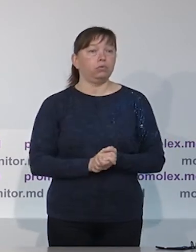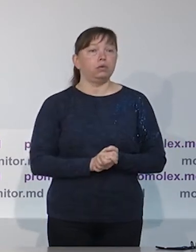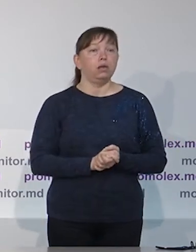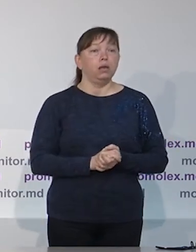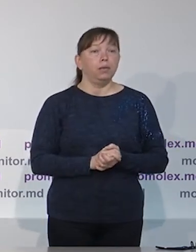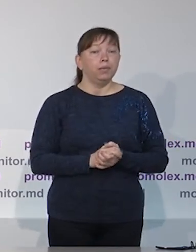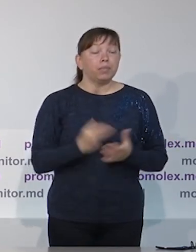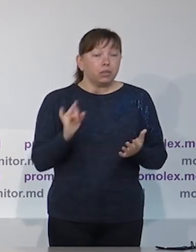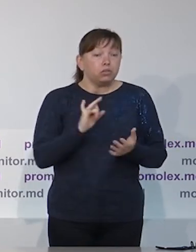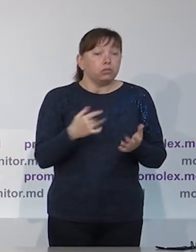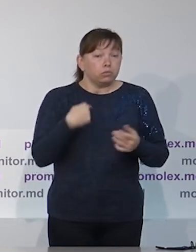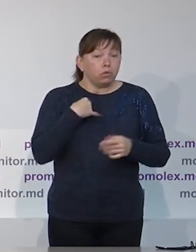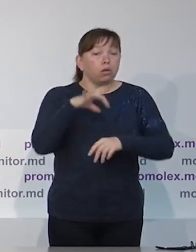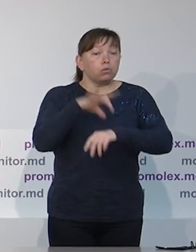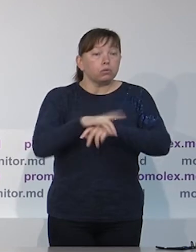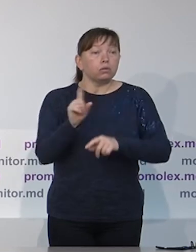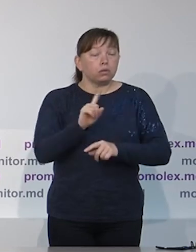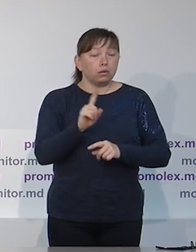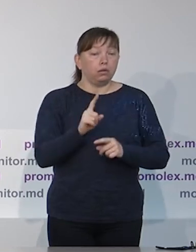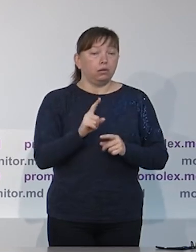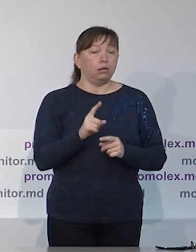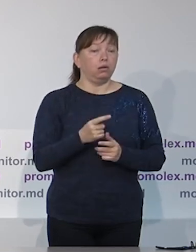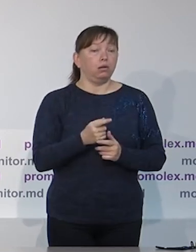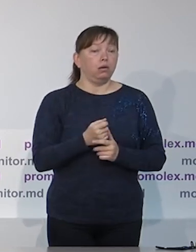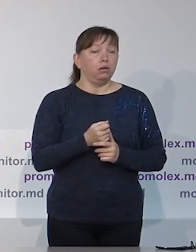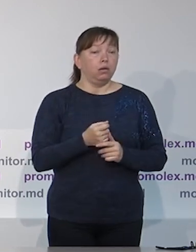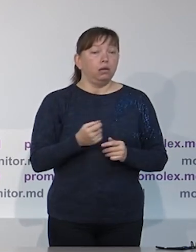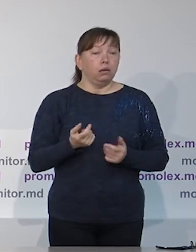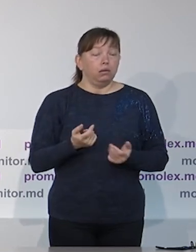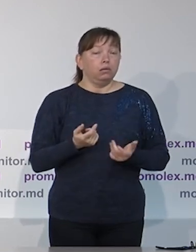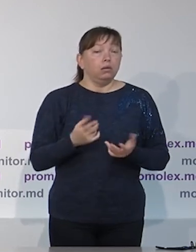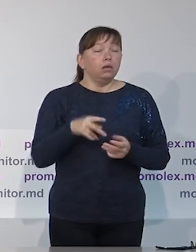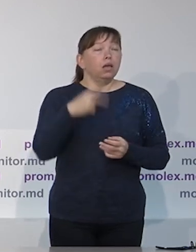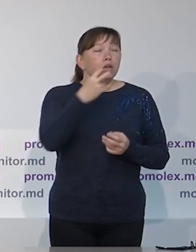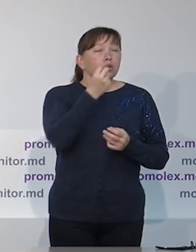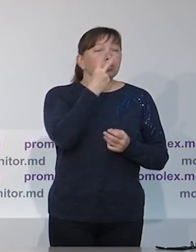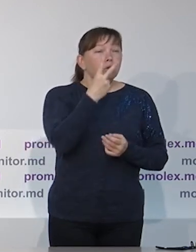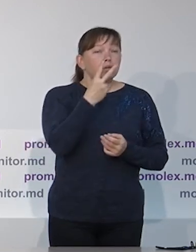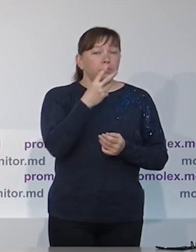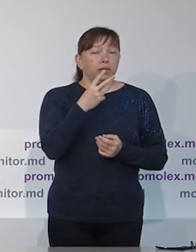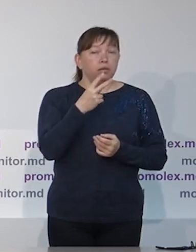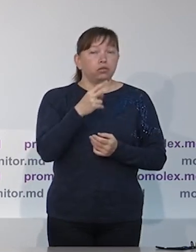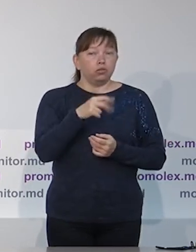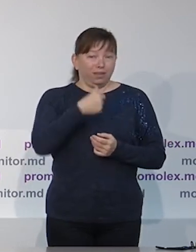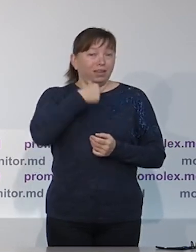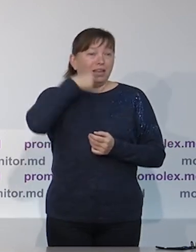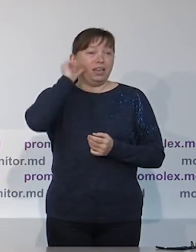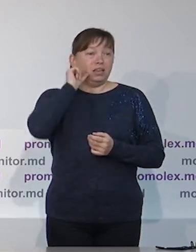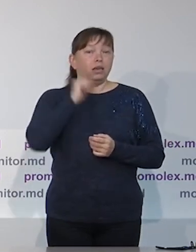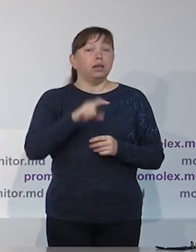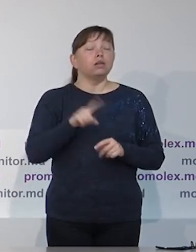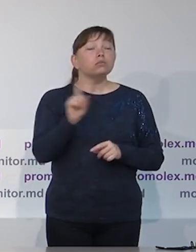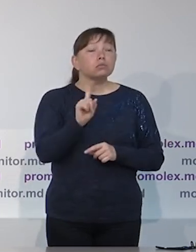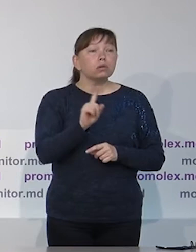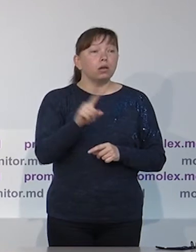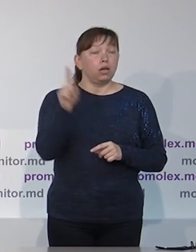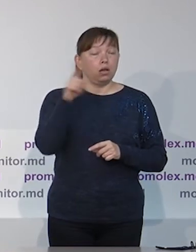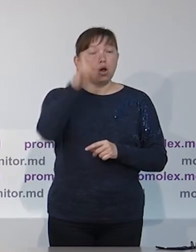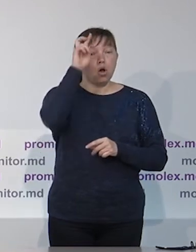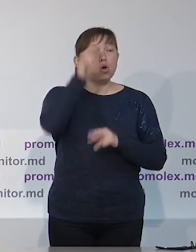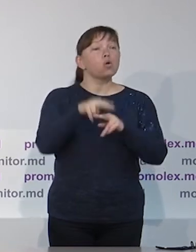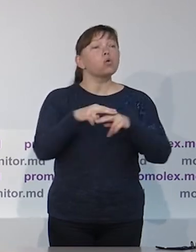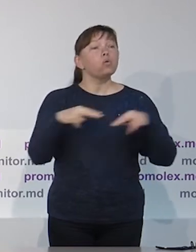государственном бюджете, которые не были предусмотрены на это. И также констатируем, помимо